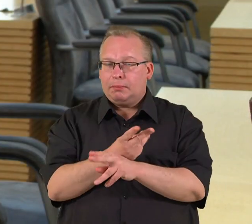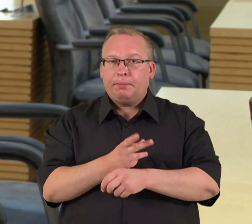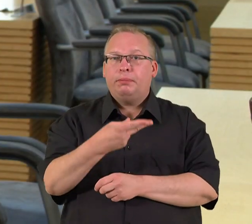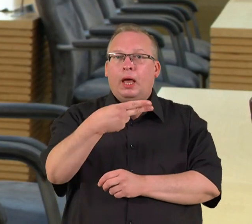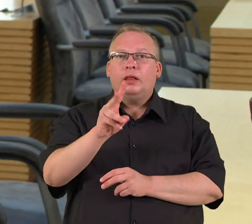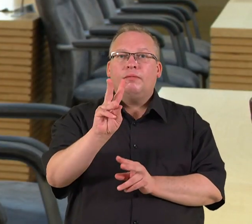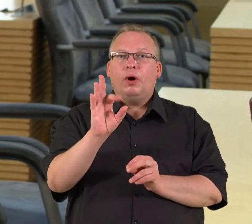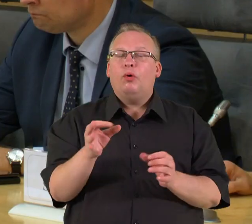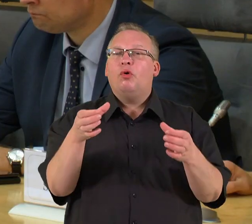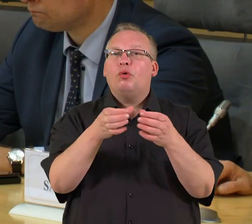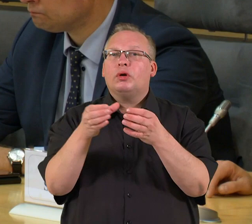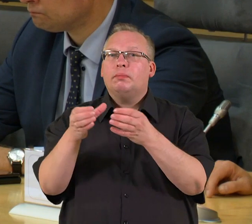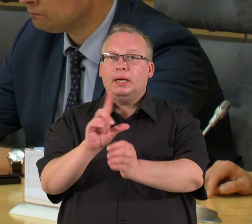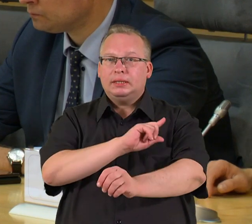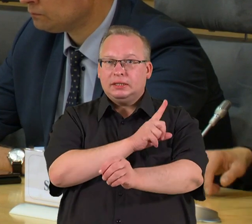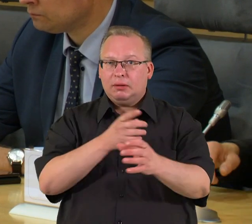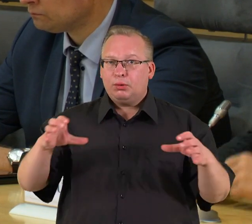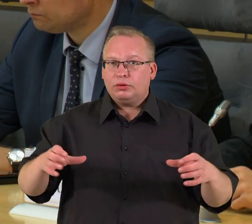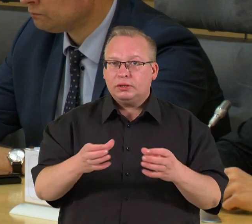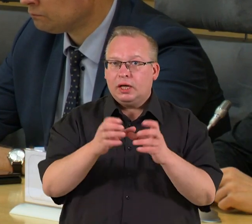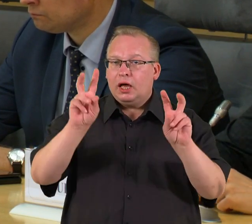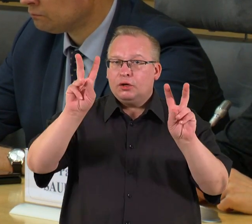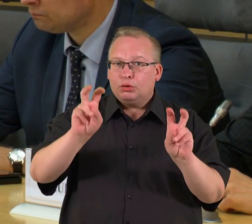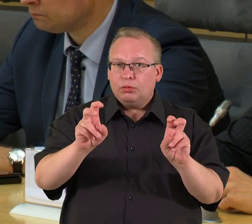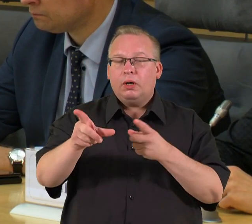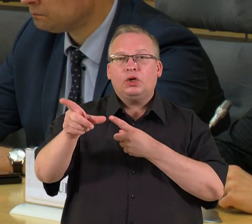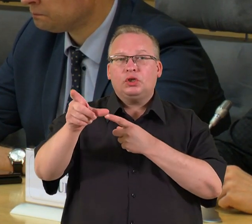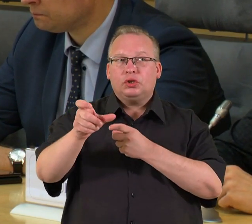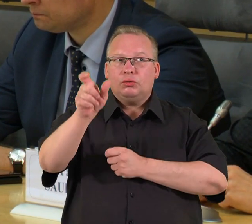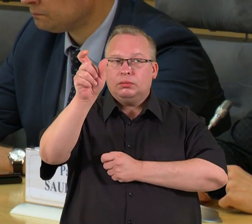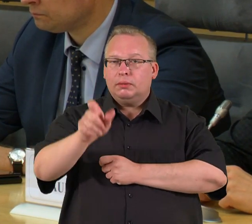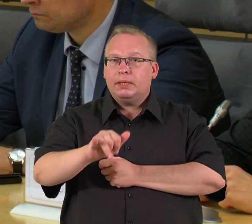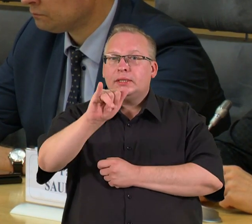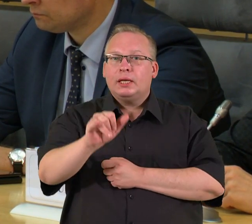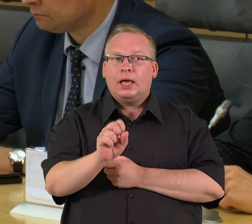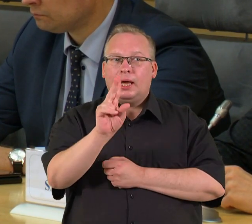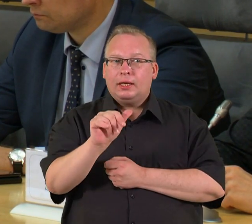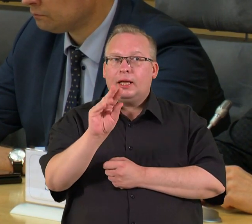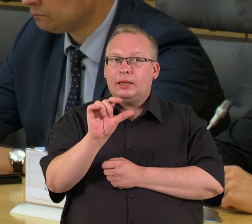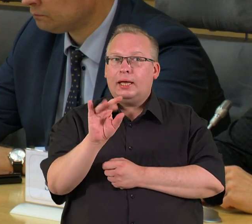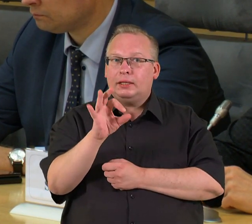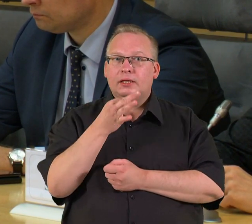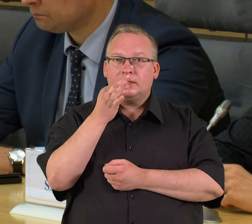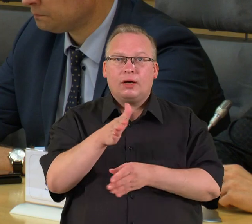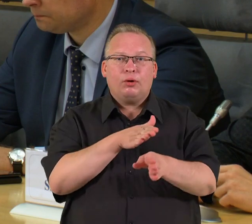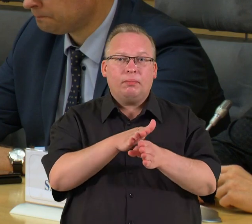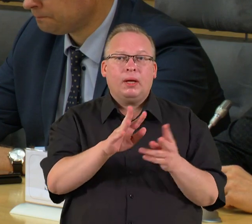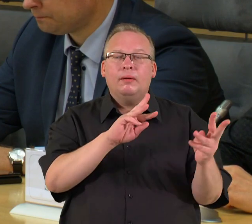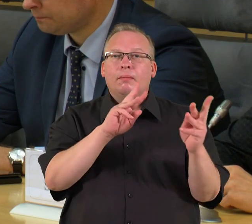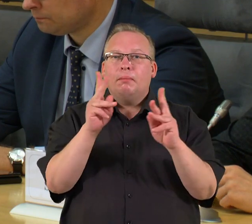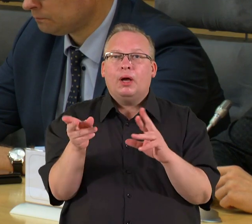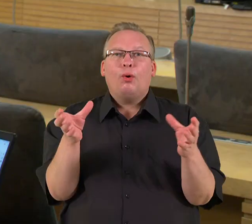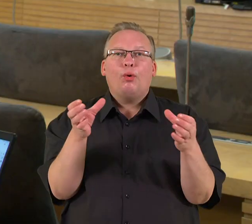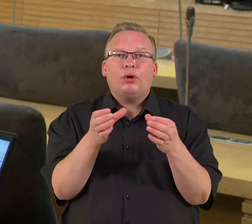vyriausybinės organizacijos stiprus kartu inicijatorius, Šaulys Edmundas Jekilaitis akcentuoja, įgyvendinus pakeitimus